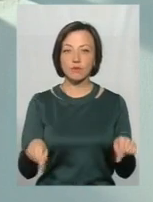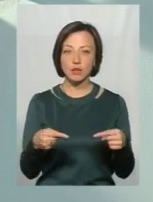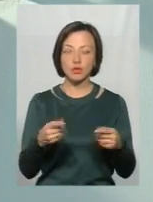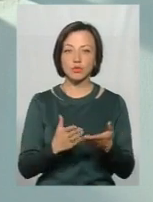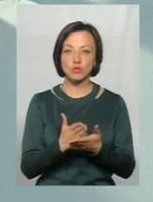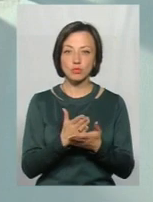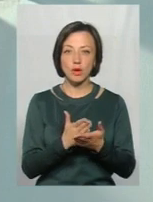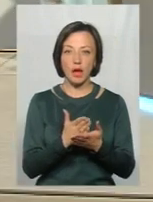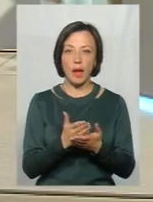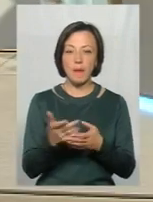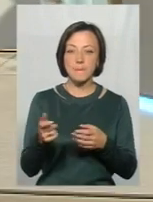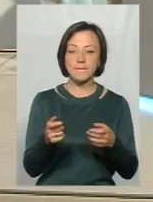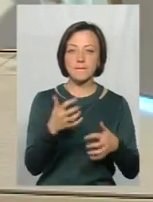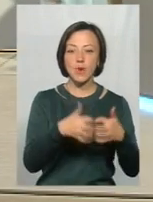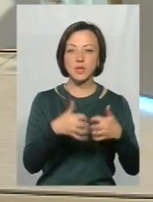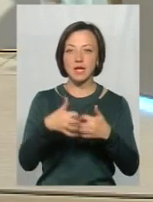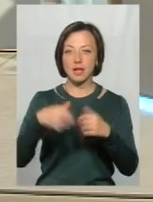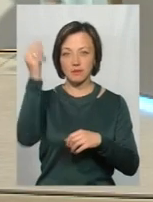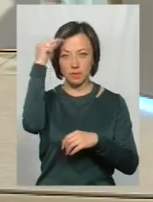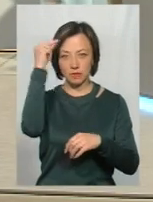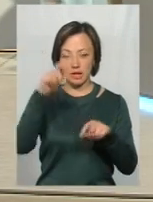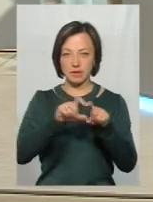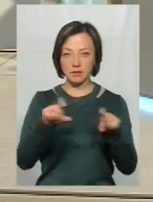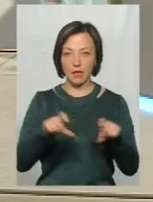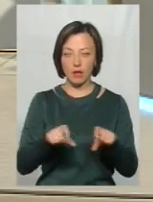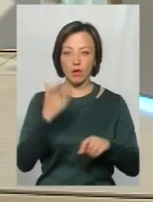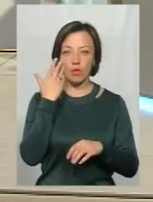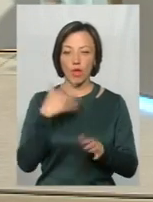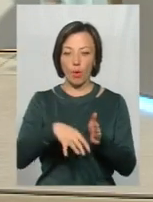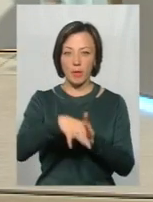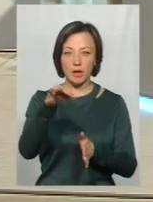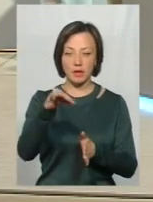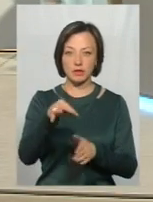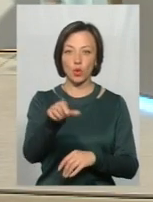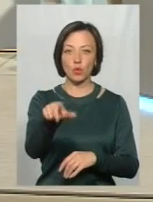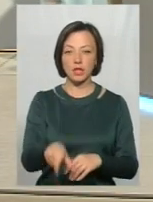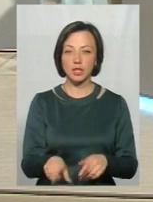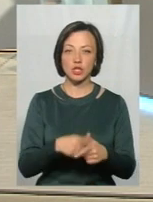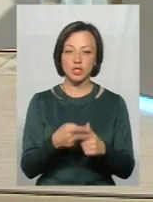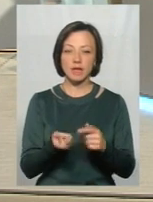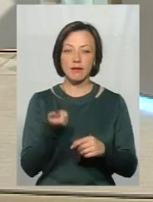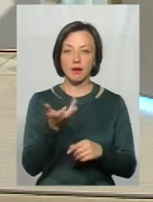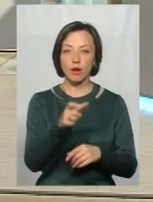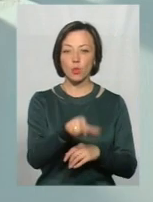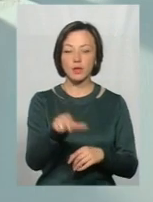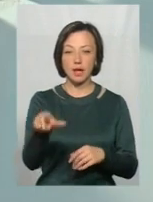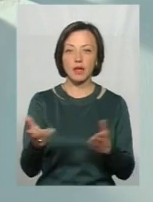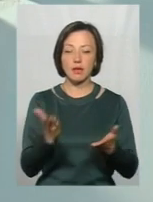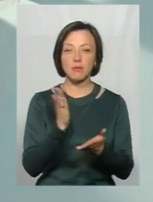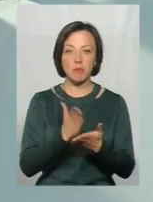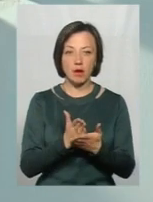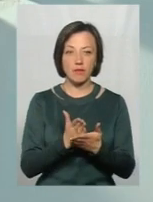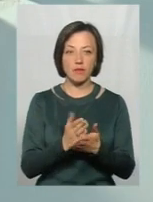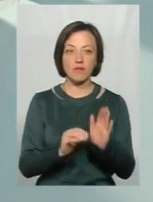служб медіації або посередництва в навчальних закладах, коли обирається людина чи кілька людей, які мають